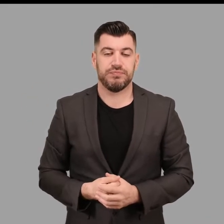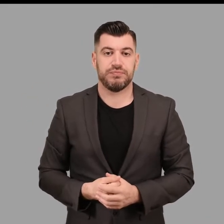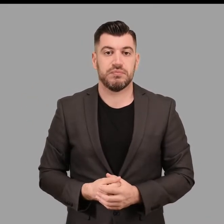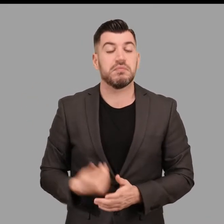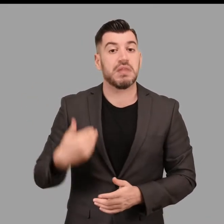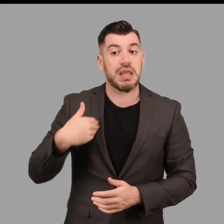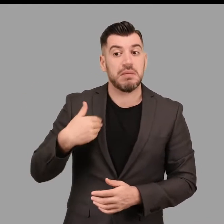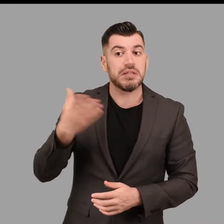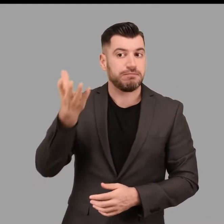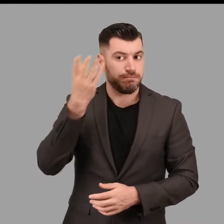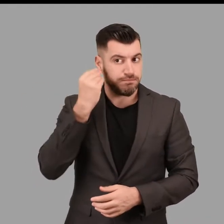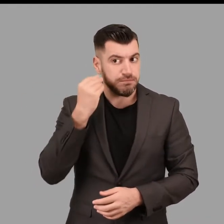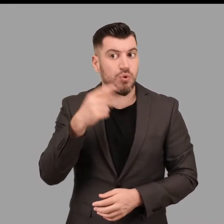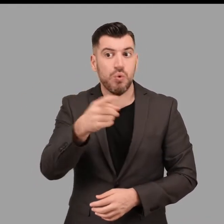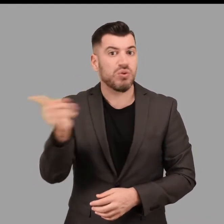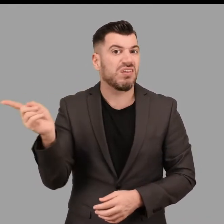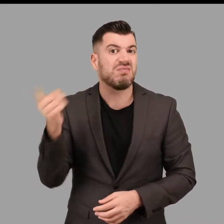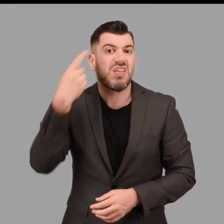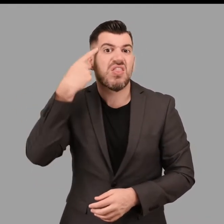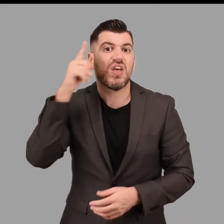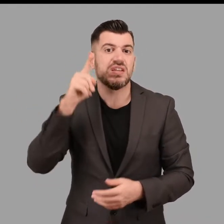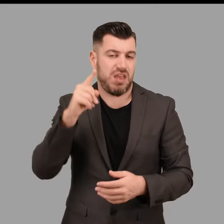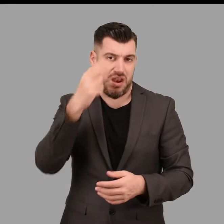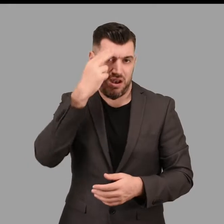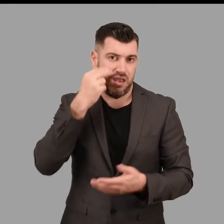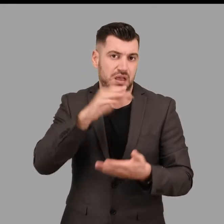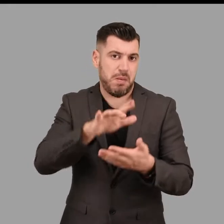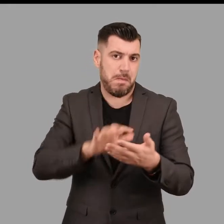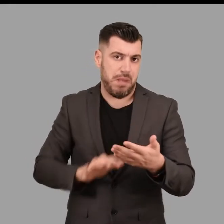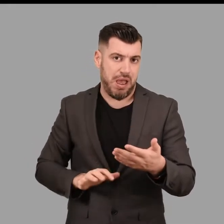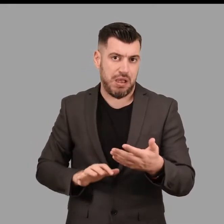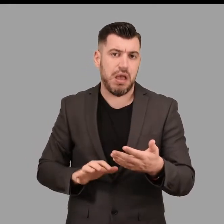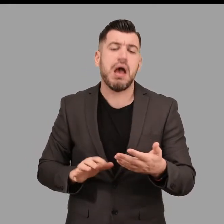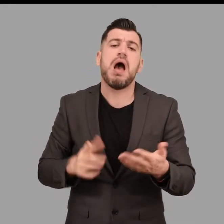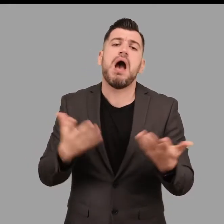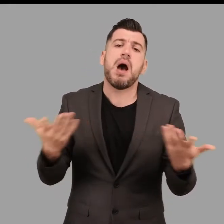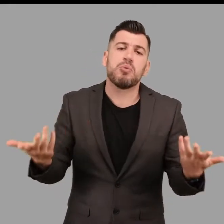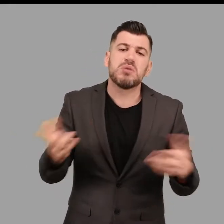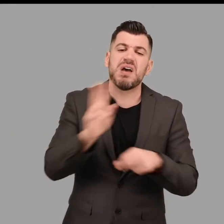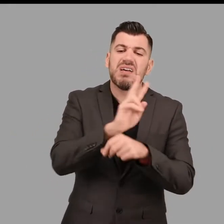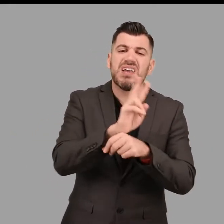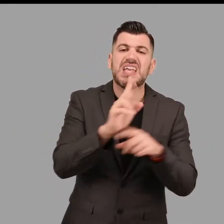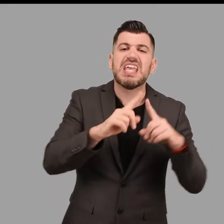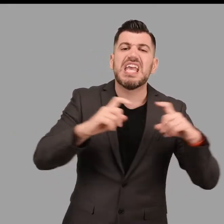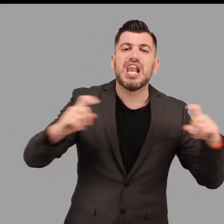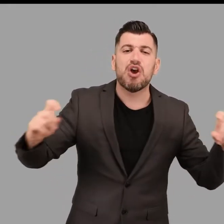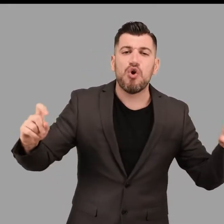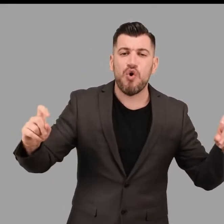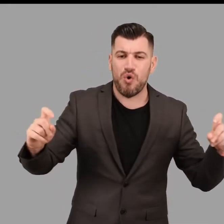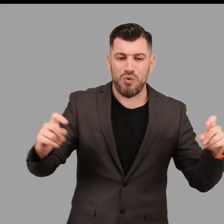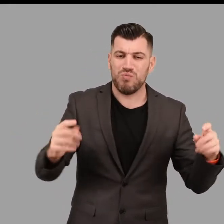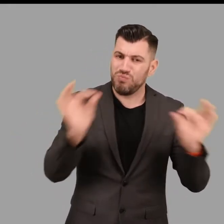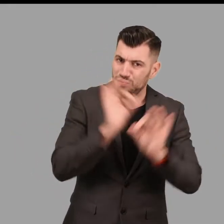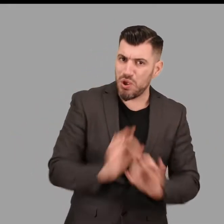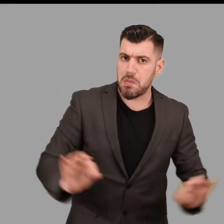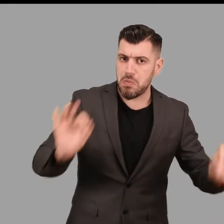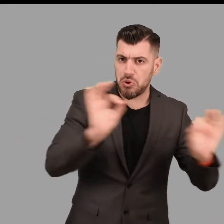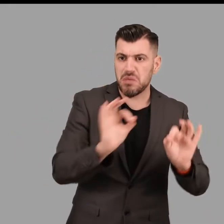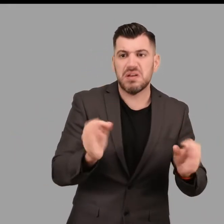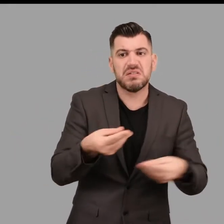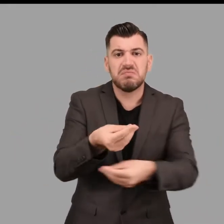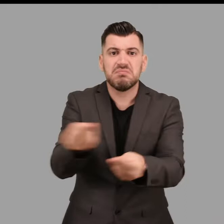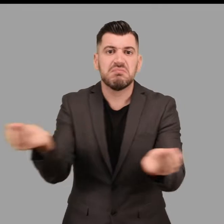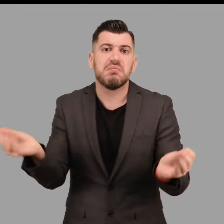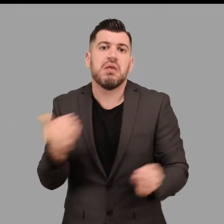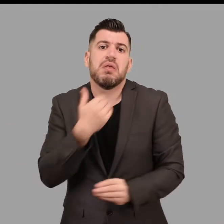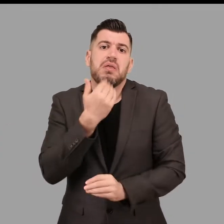Πληροφορηθήκαμε ότι κανείς τους δεν διάβαζε Μπράιχ. Κάτι που πρακτικά σήμαινε ότι το ενημερωτικό υλικό που είχε ως τότε προετοιμαστεί θα